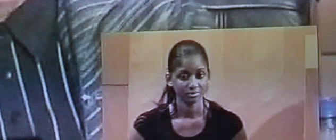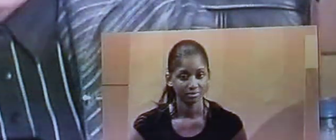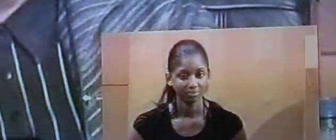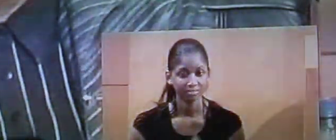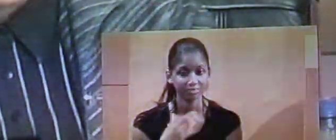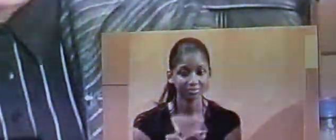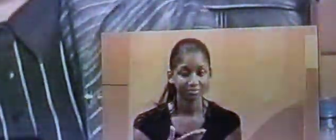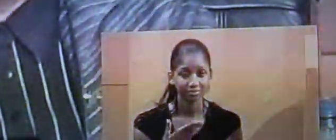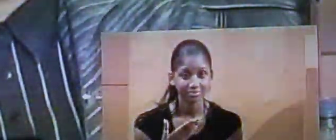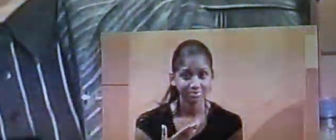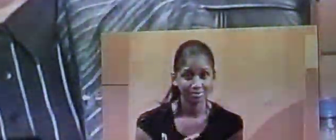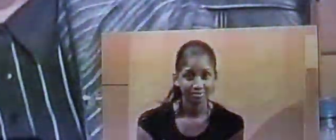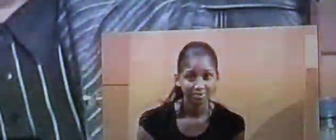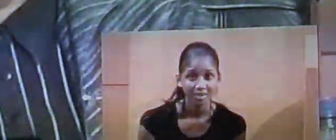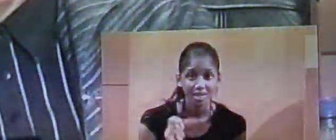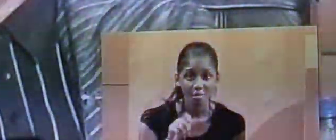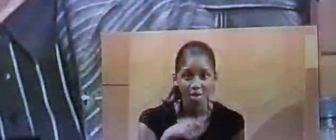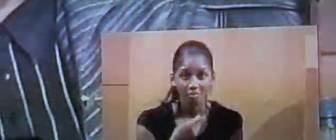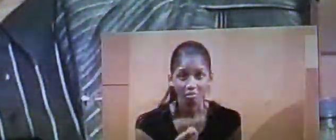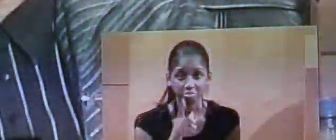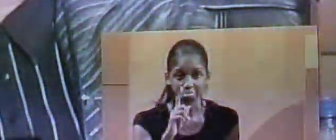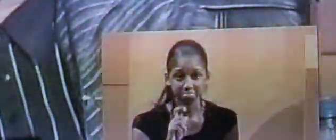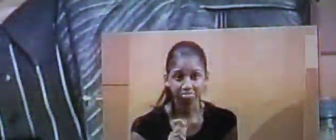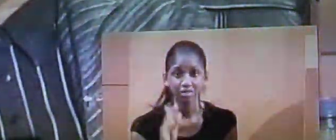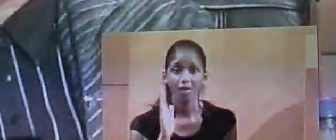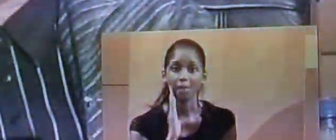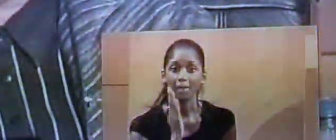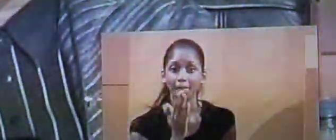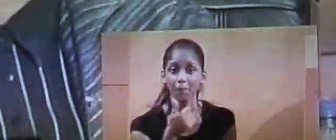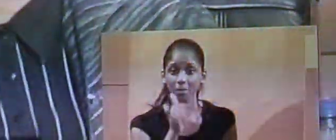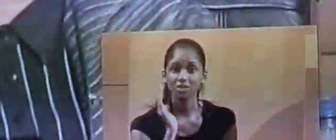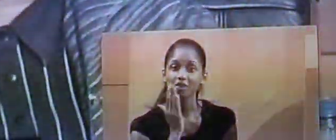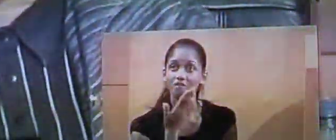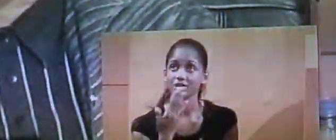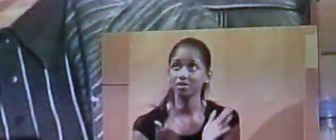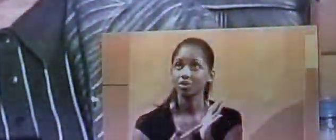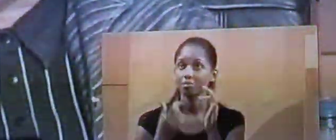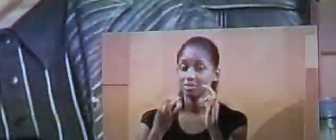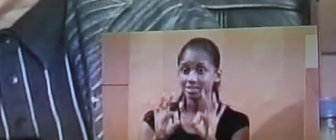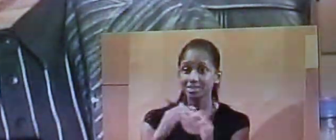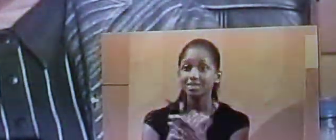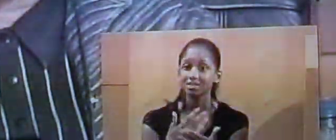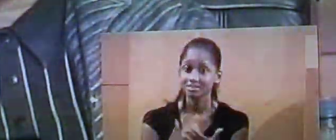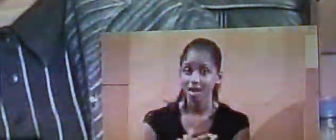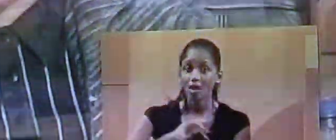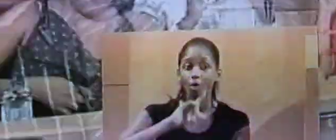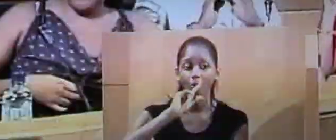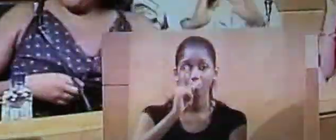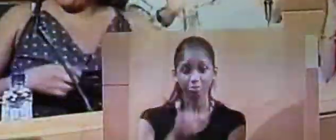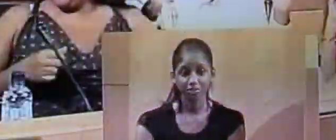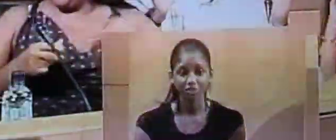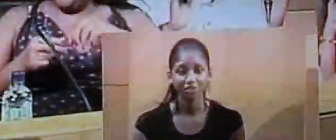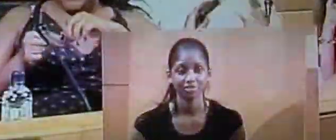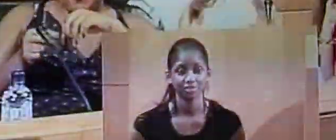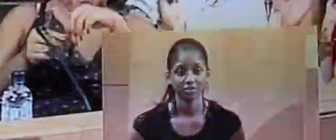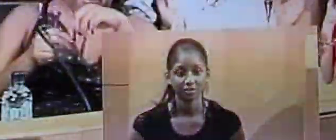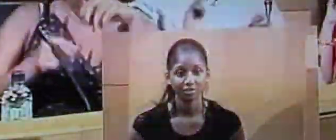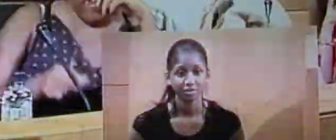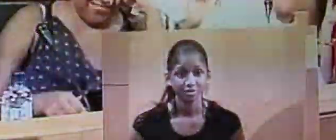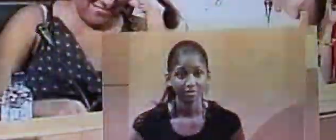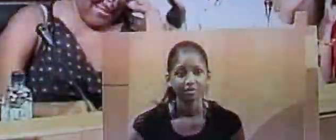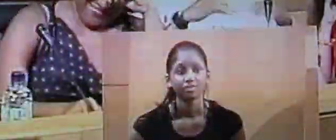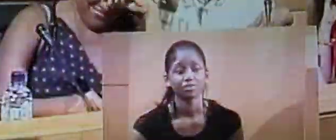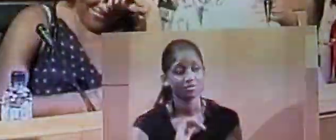être applicable à partir du 1er janvier 2010. Et il était obligatoire de prendre ce